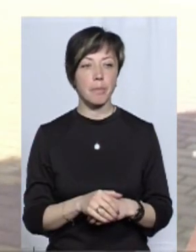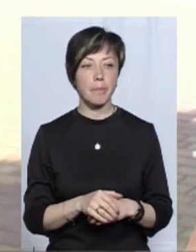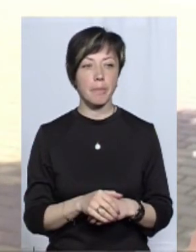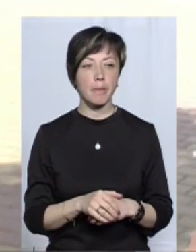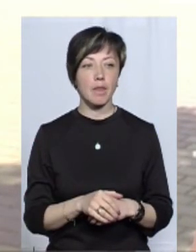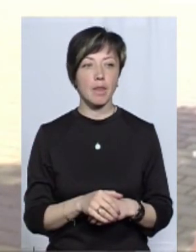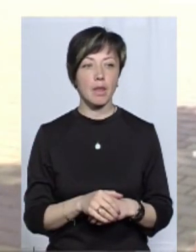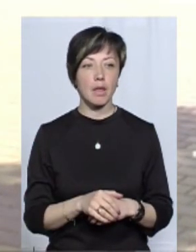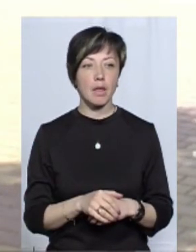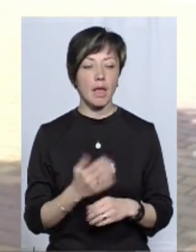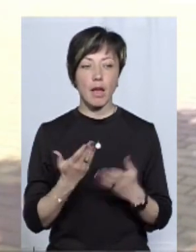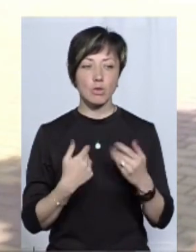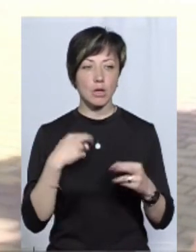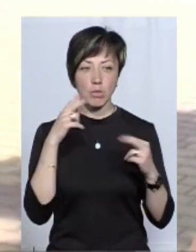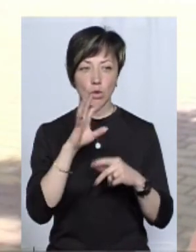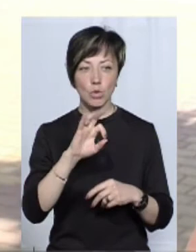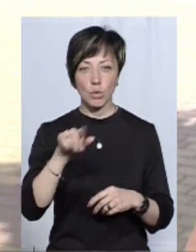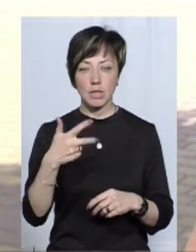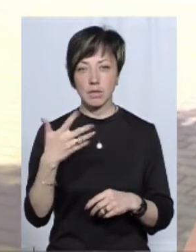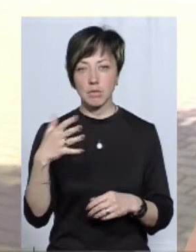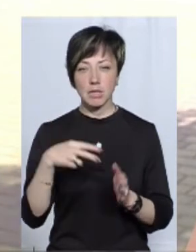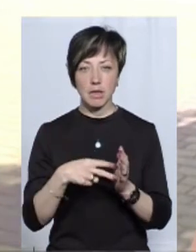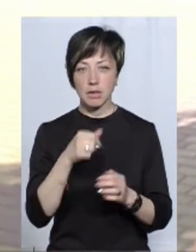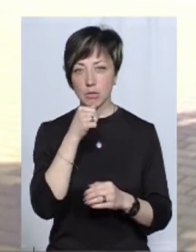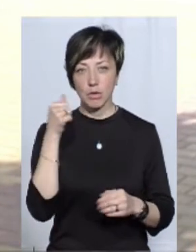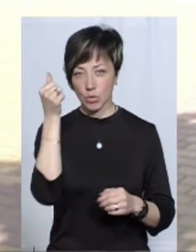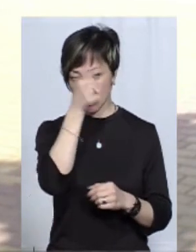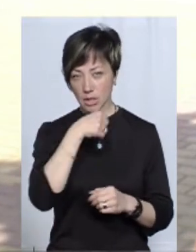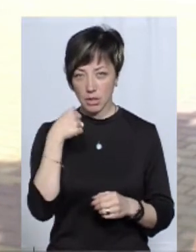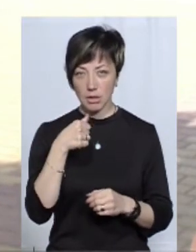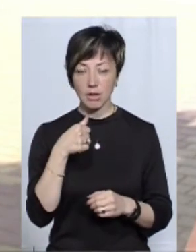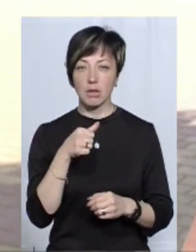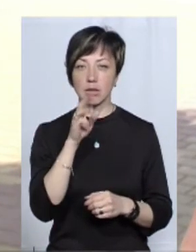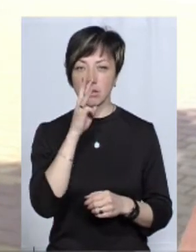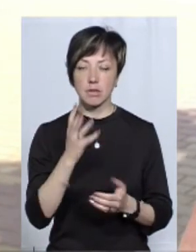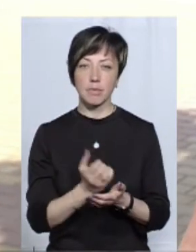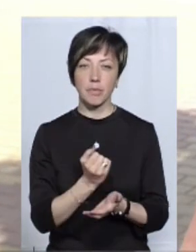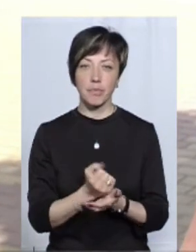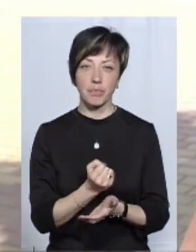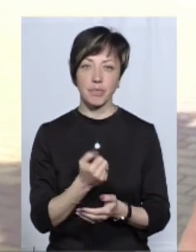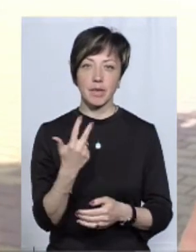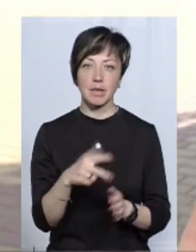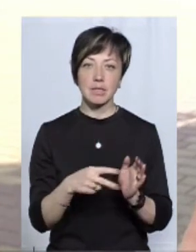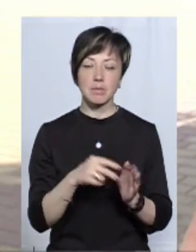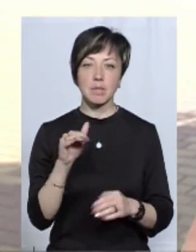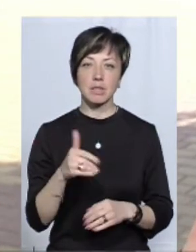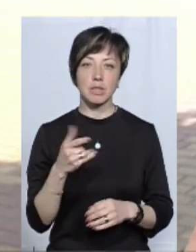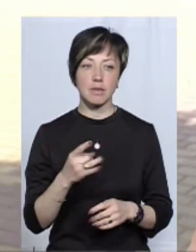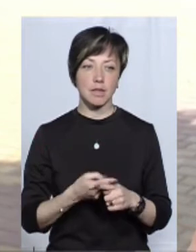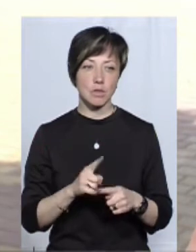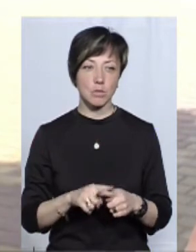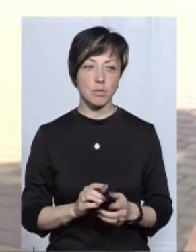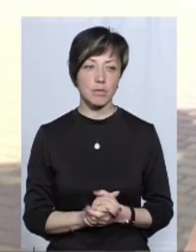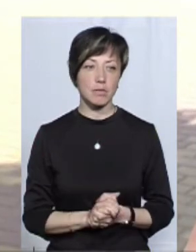справи та фінансів, якщо я не помиляюсь, там 0,35 ставків у нього і за минулий рік Іван Григорович заробив 30-70 гривень на цьому.